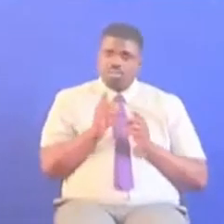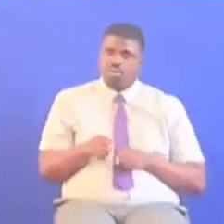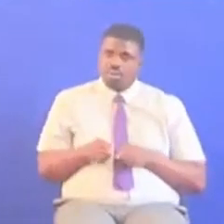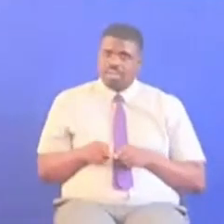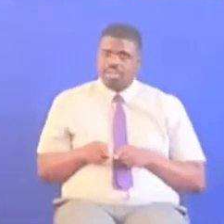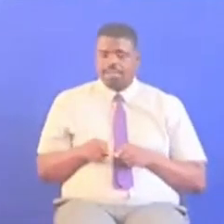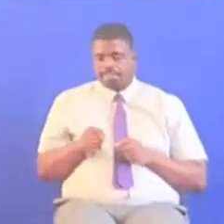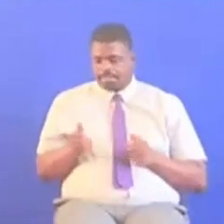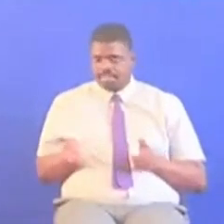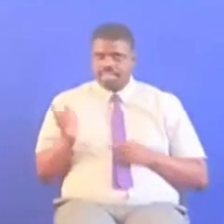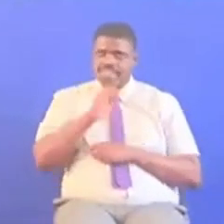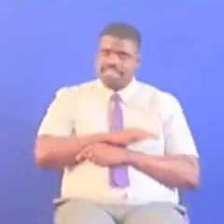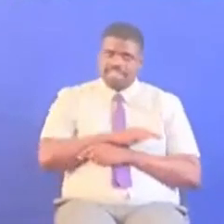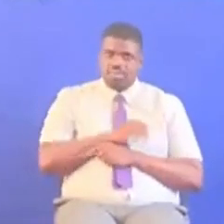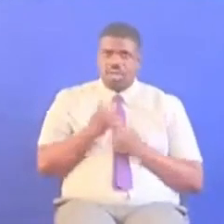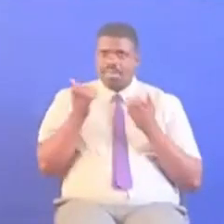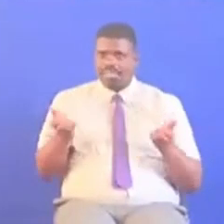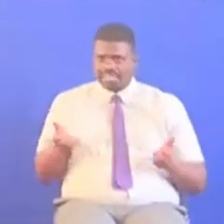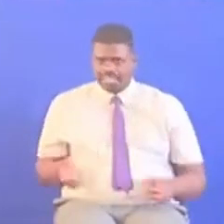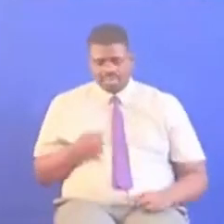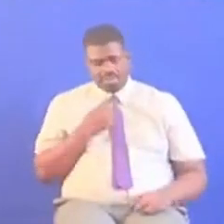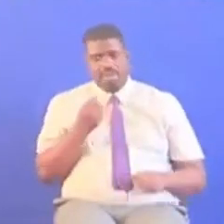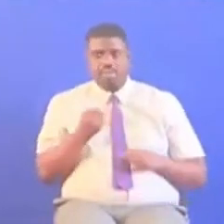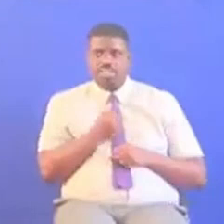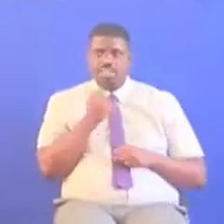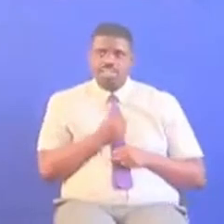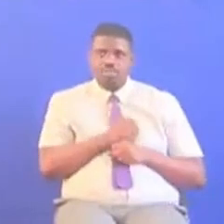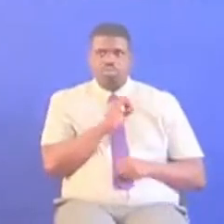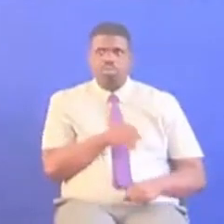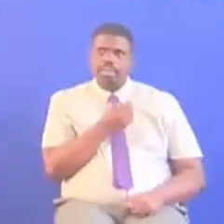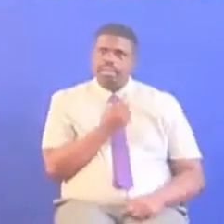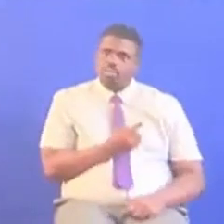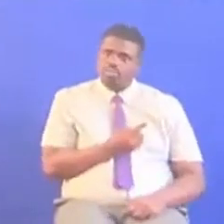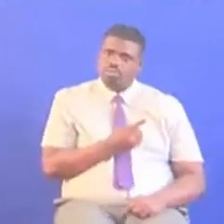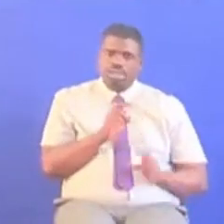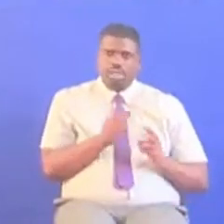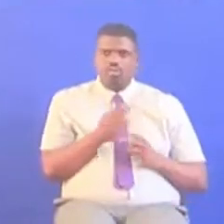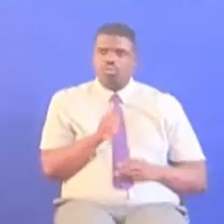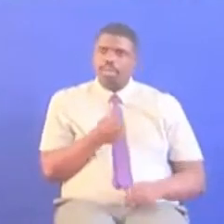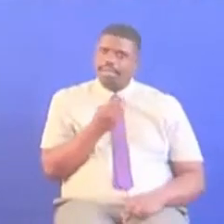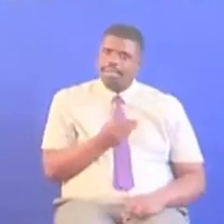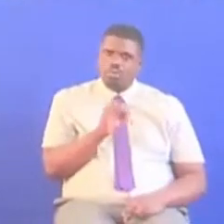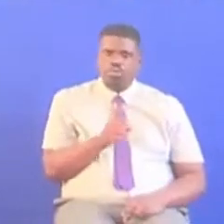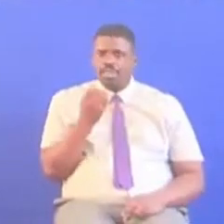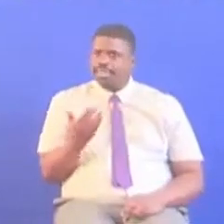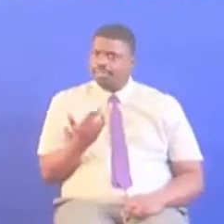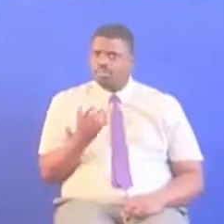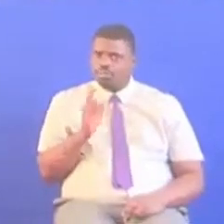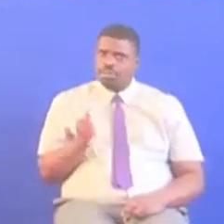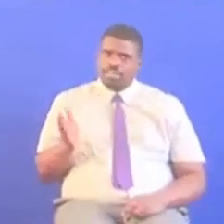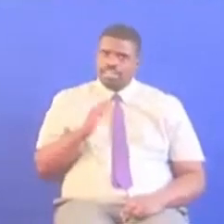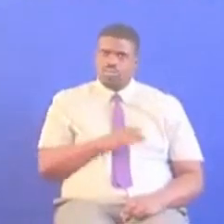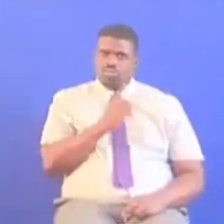machinga's day Waseme wa machinga fanyeni kazieni jumatatu Au fanyeni kazieni jumanini au jumatano Kwe na